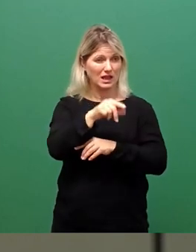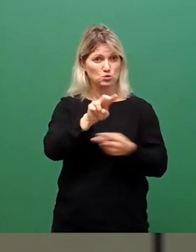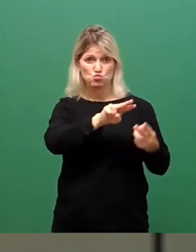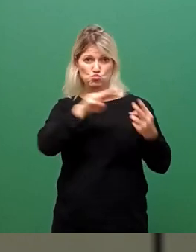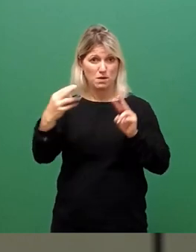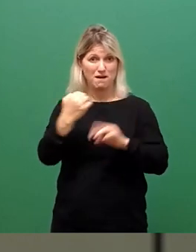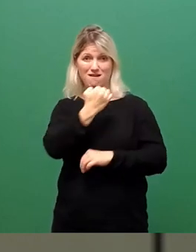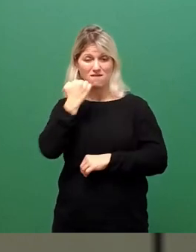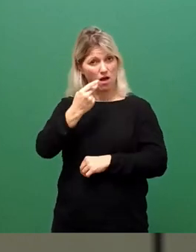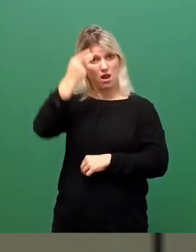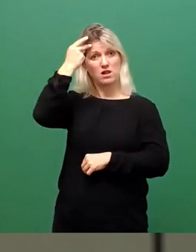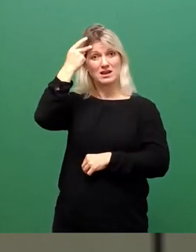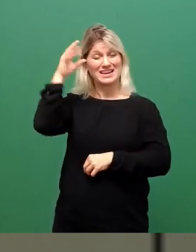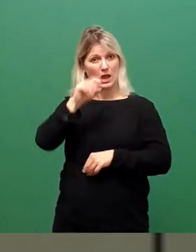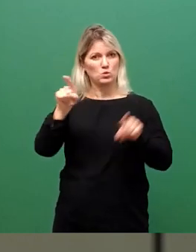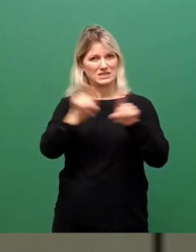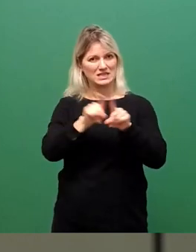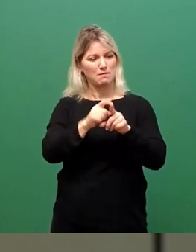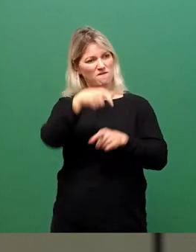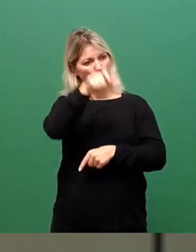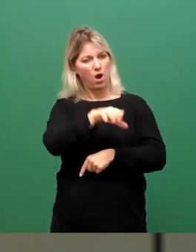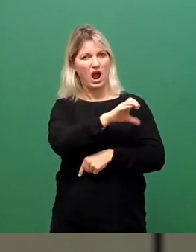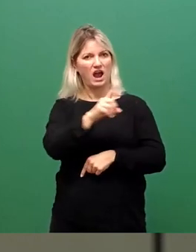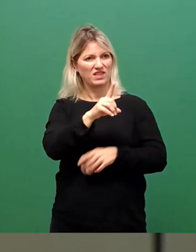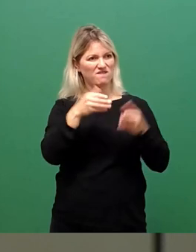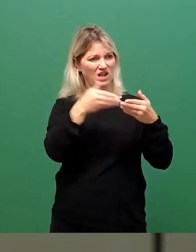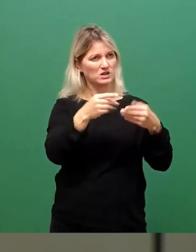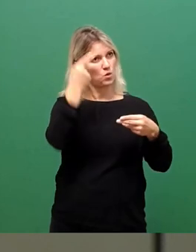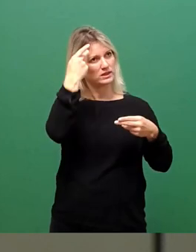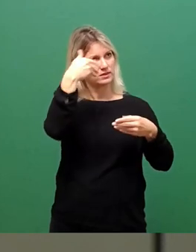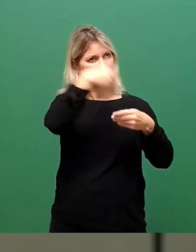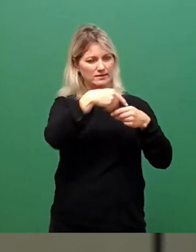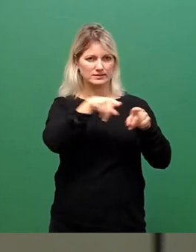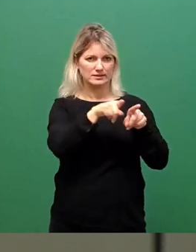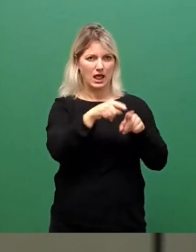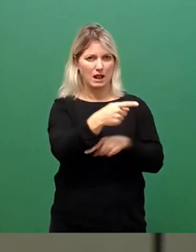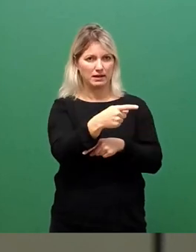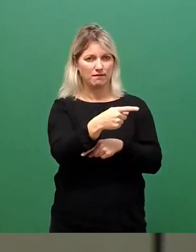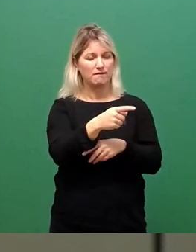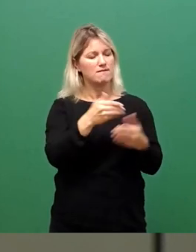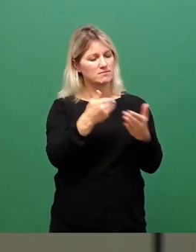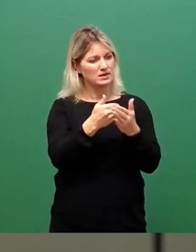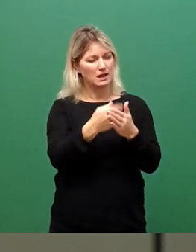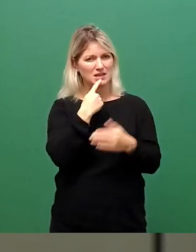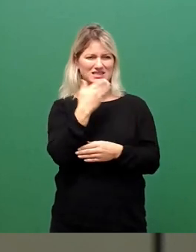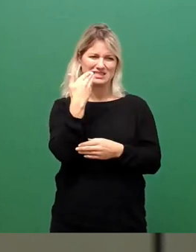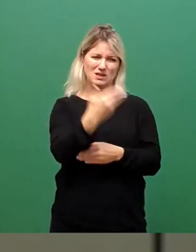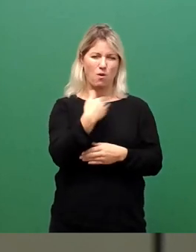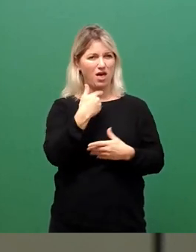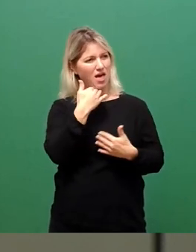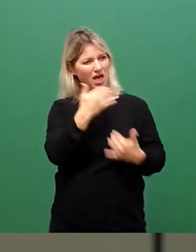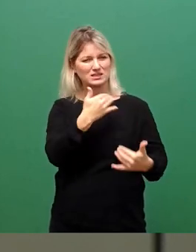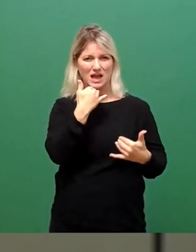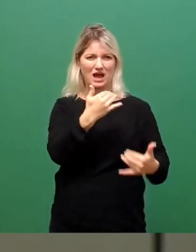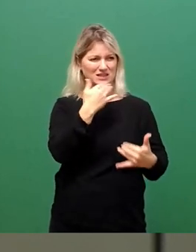ist, wo diese AfD-Fraktion sich auch bewegt. Und deswegen weise ich in aller Schärfe diese übelste Hetze, die hier wieder abgezogen worden